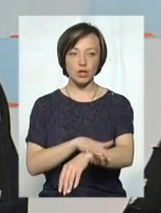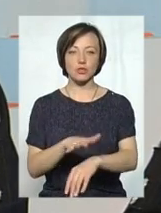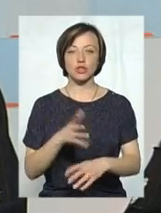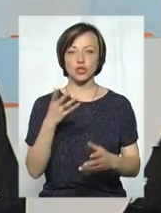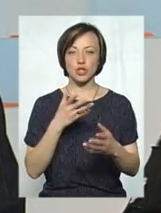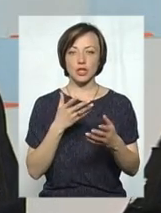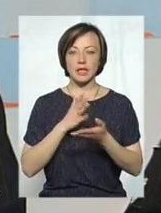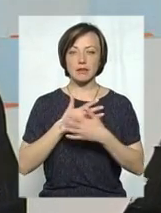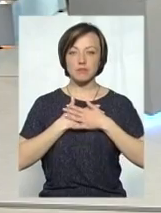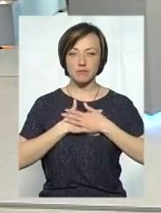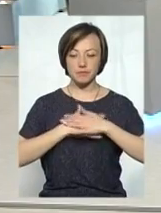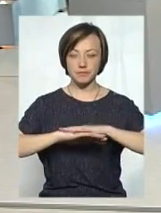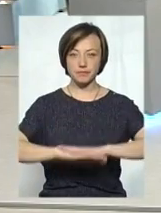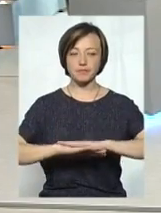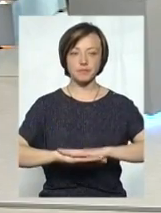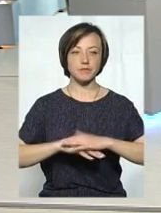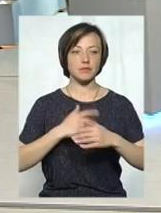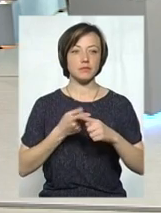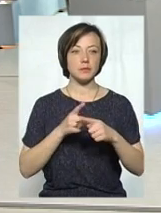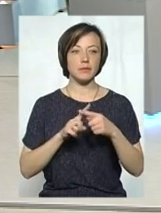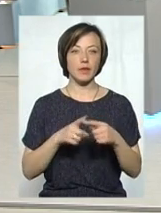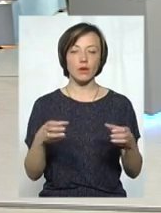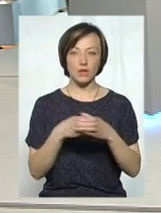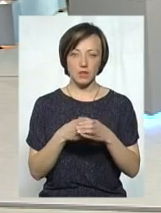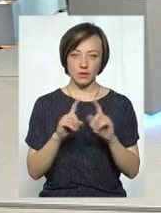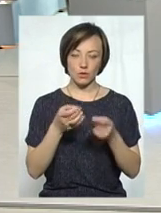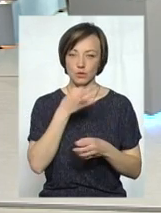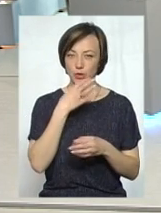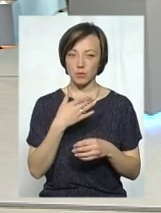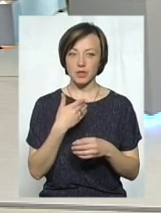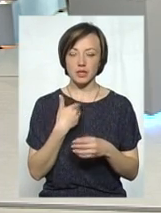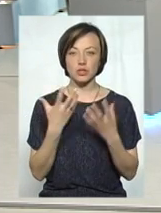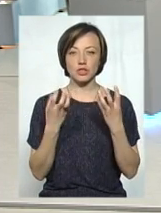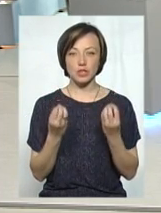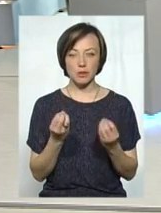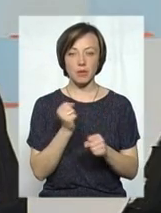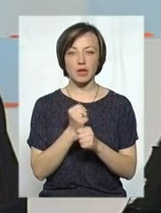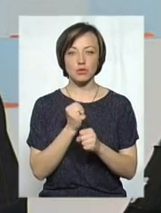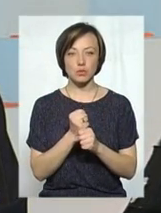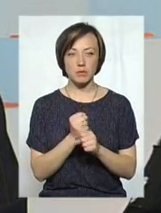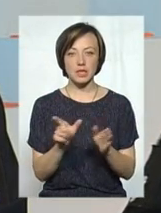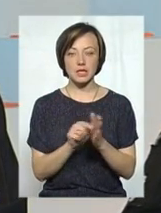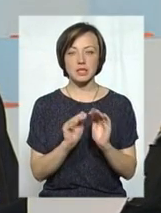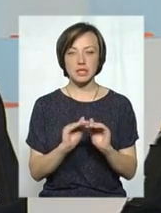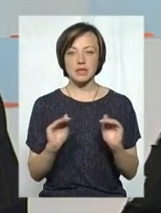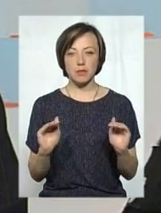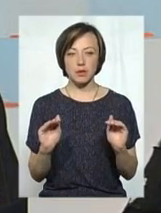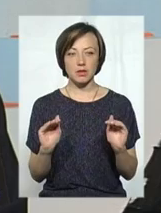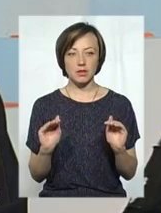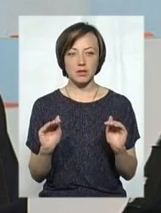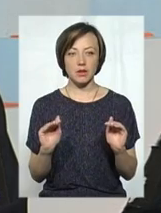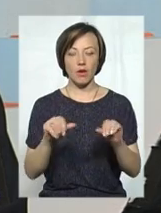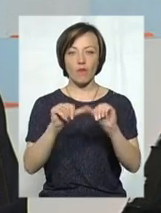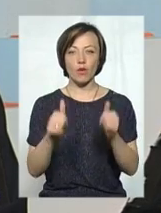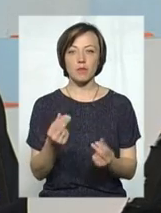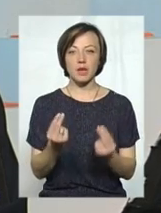дихання, ми це навчали. І от колективу це дуже сподобалось. І окрім того, ми ще працюємо з дітками, ми їм такі у